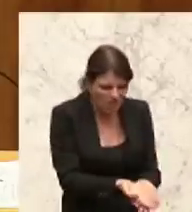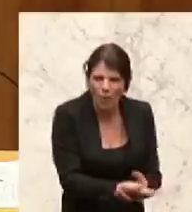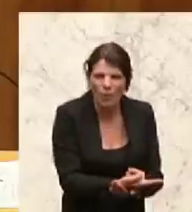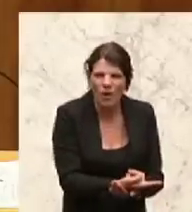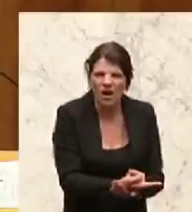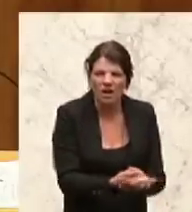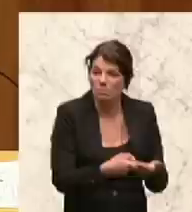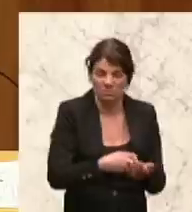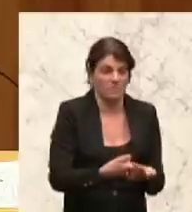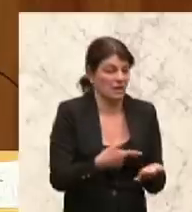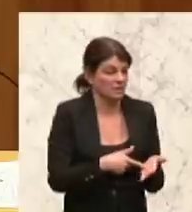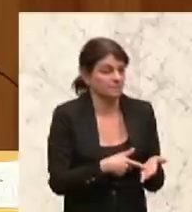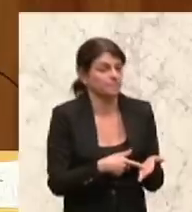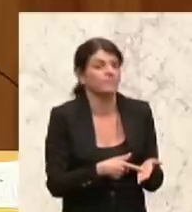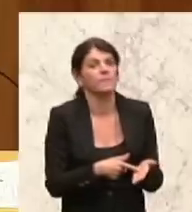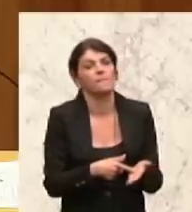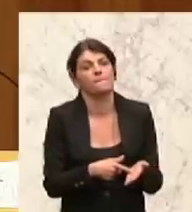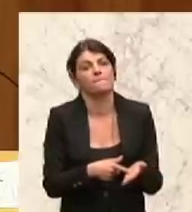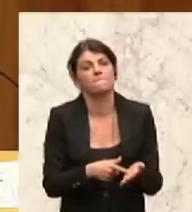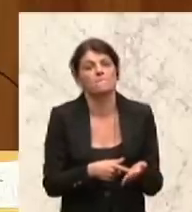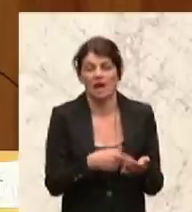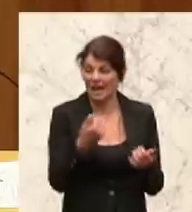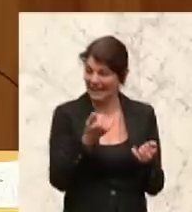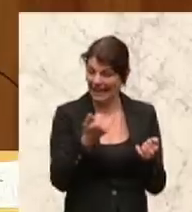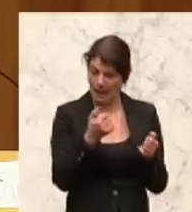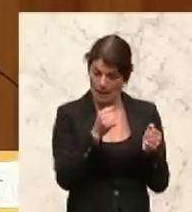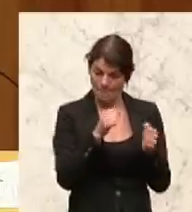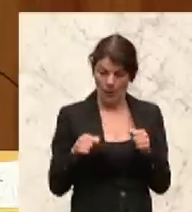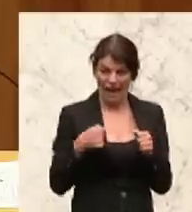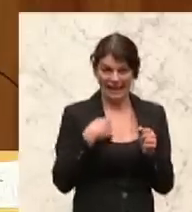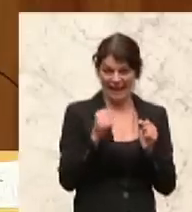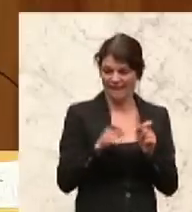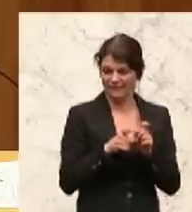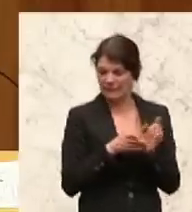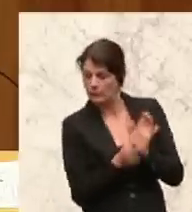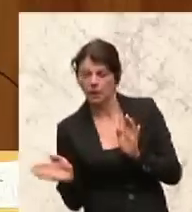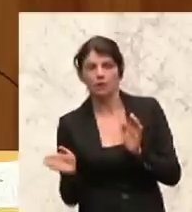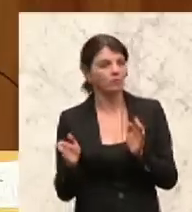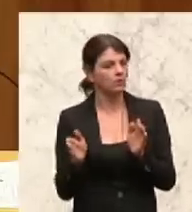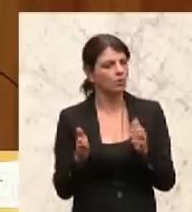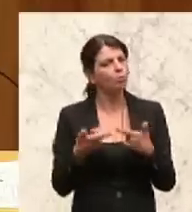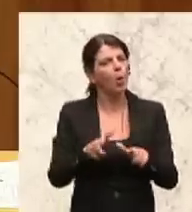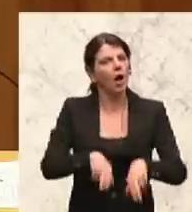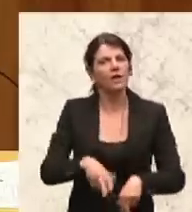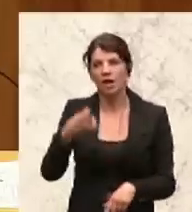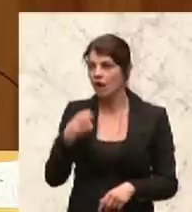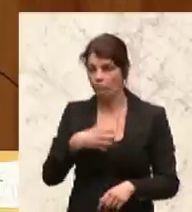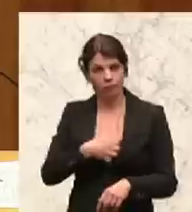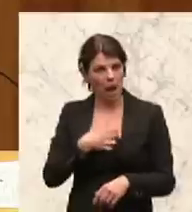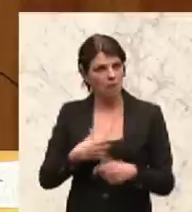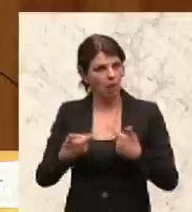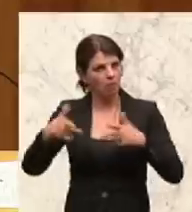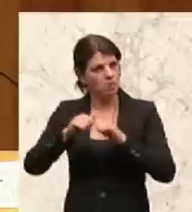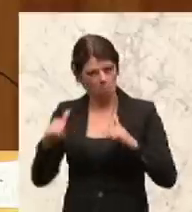jedem Ausweg, den es heute noch hätte geben können, ein Blockaderecht der Bayern-LP existiert, das